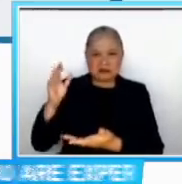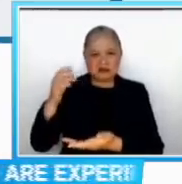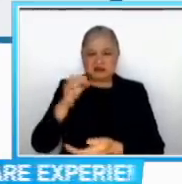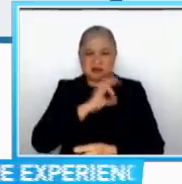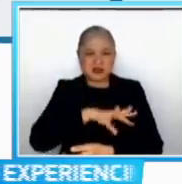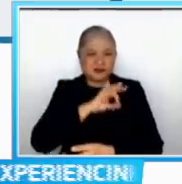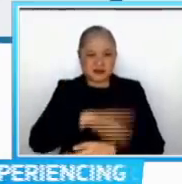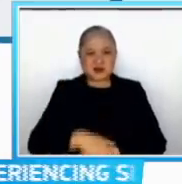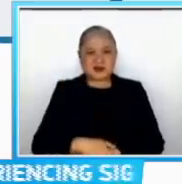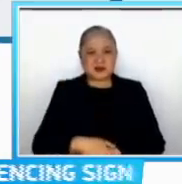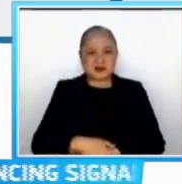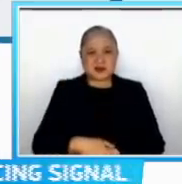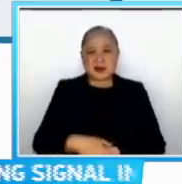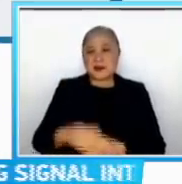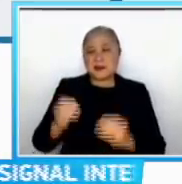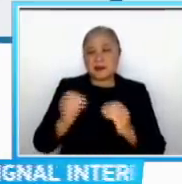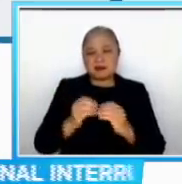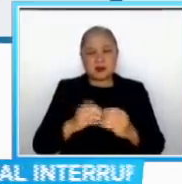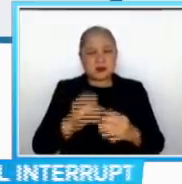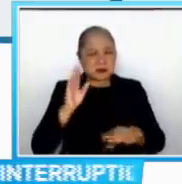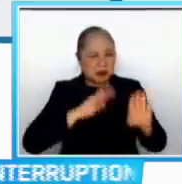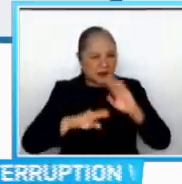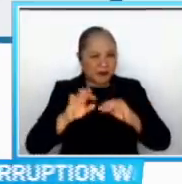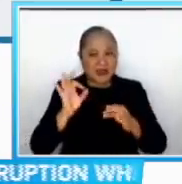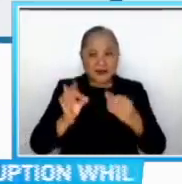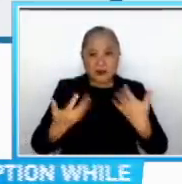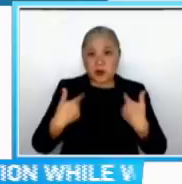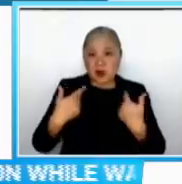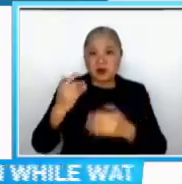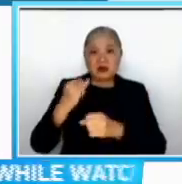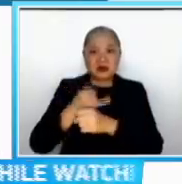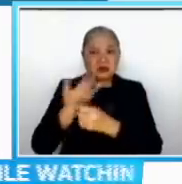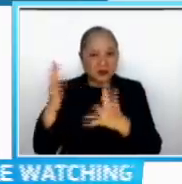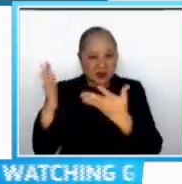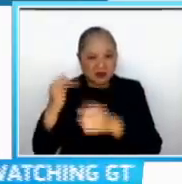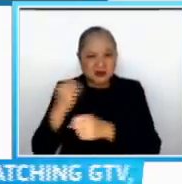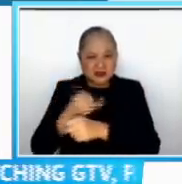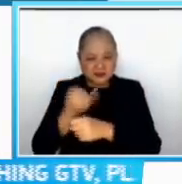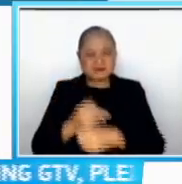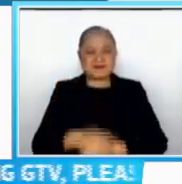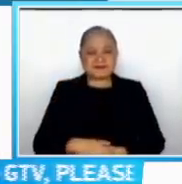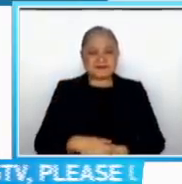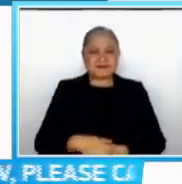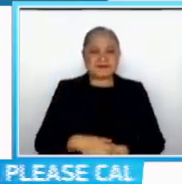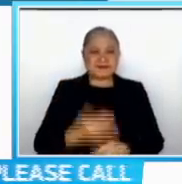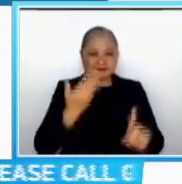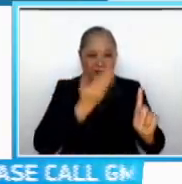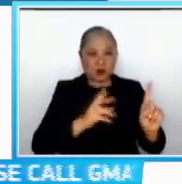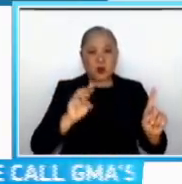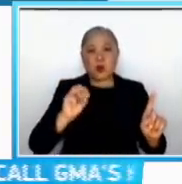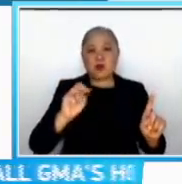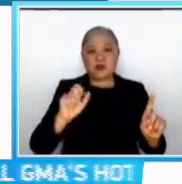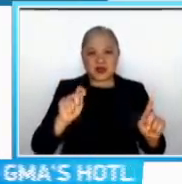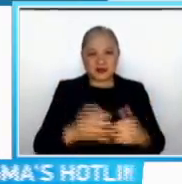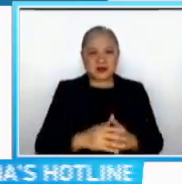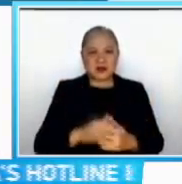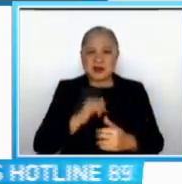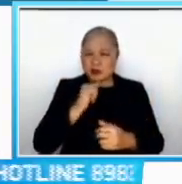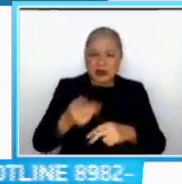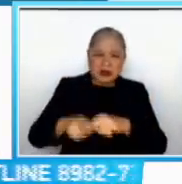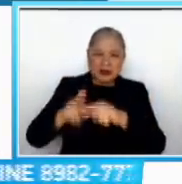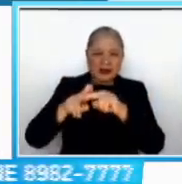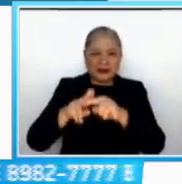mapeperwish rao ang mga pasahero kung walang mamasada Sabi naman ni Romart, huwag naman daw sobrang manningil at mabuting